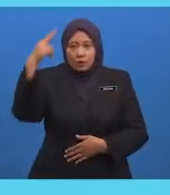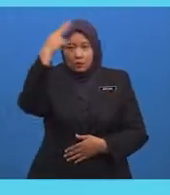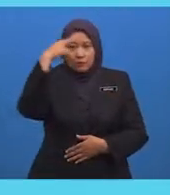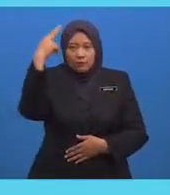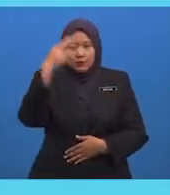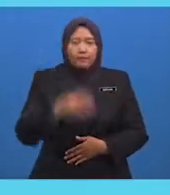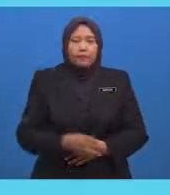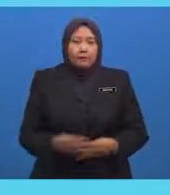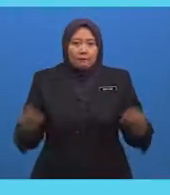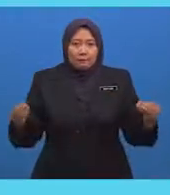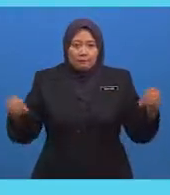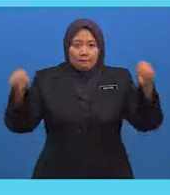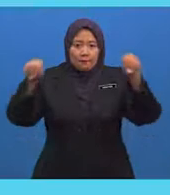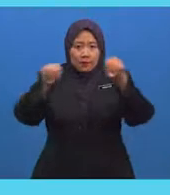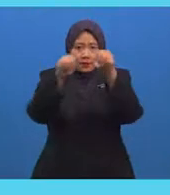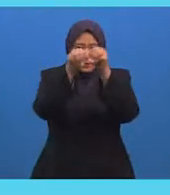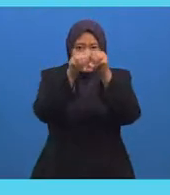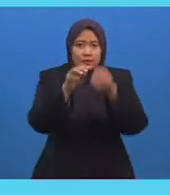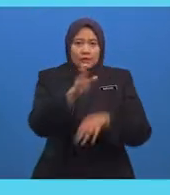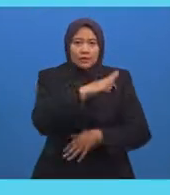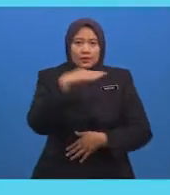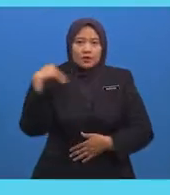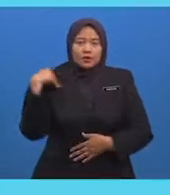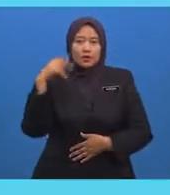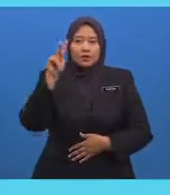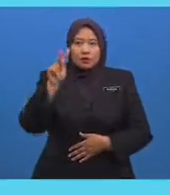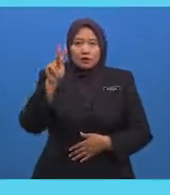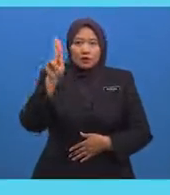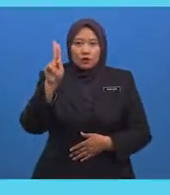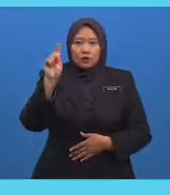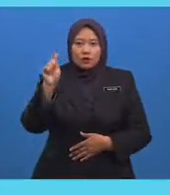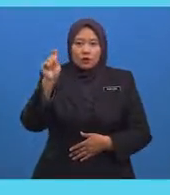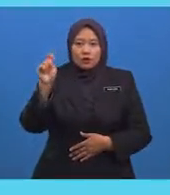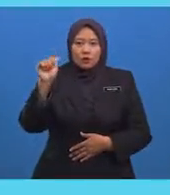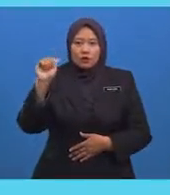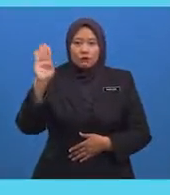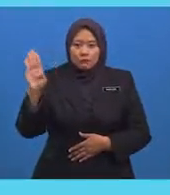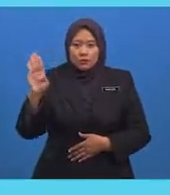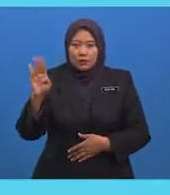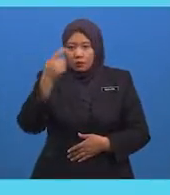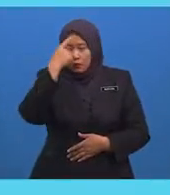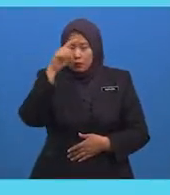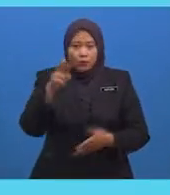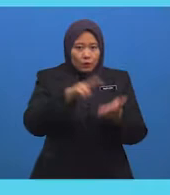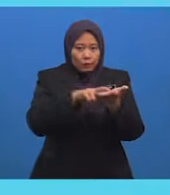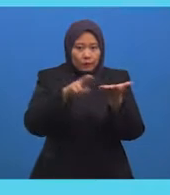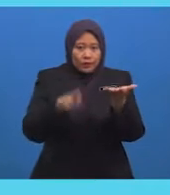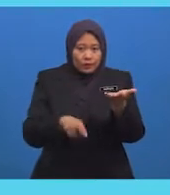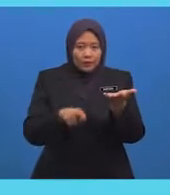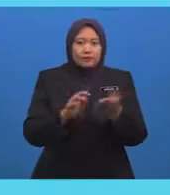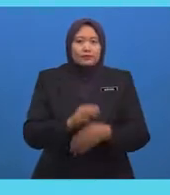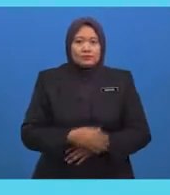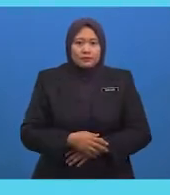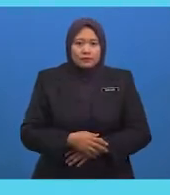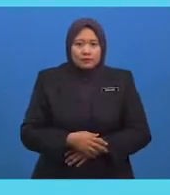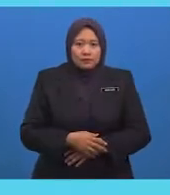Masjid dan kutat Yang ini peringkat rendah Rumah Ulama